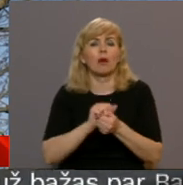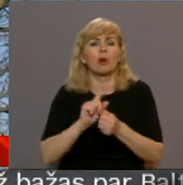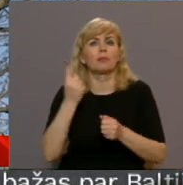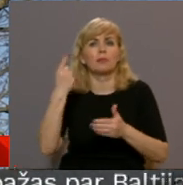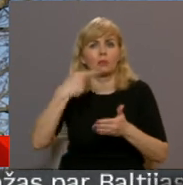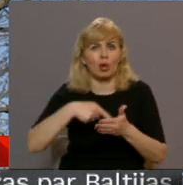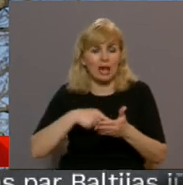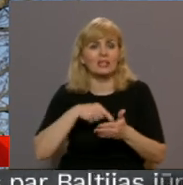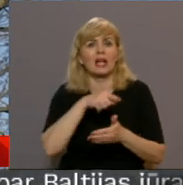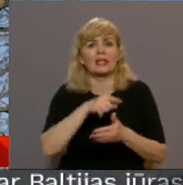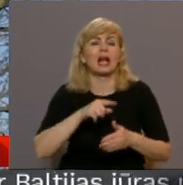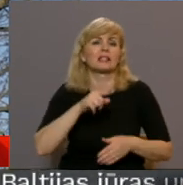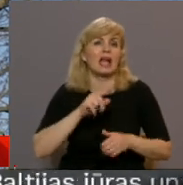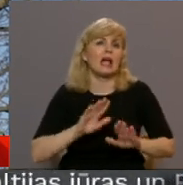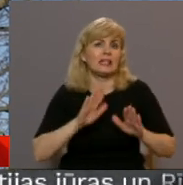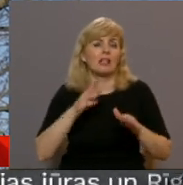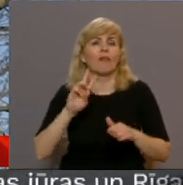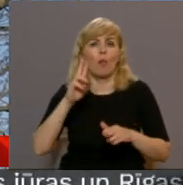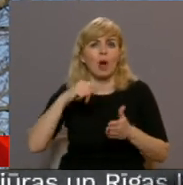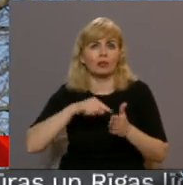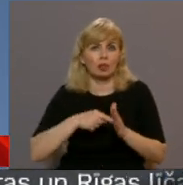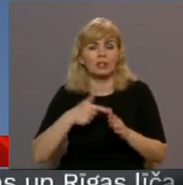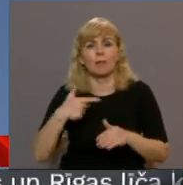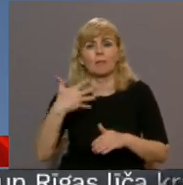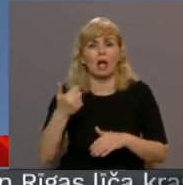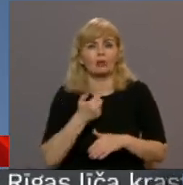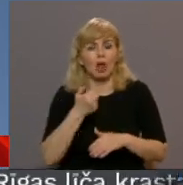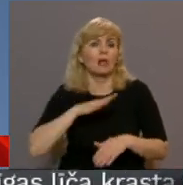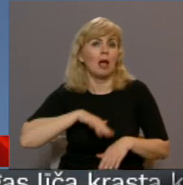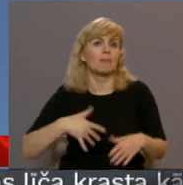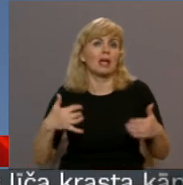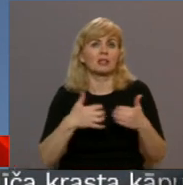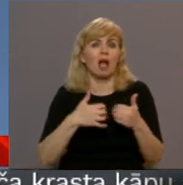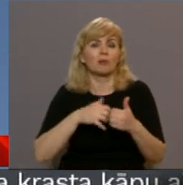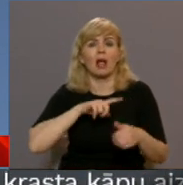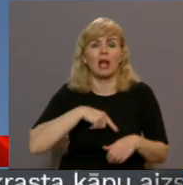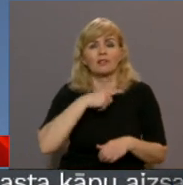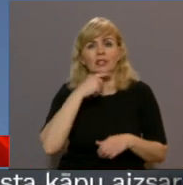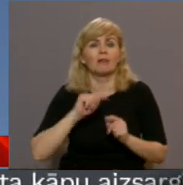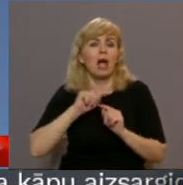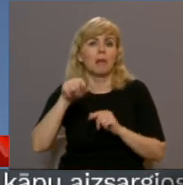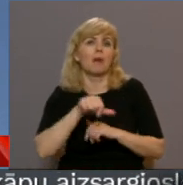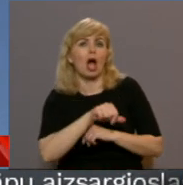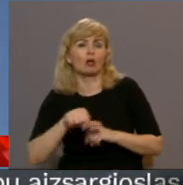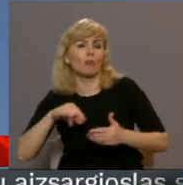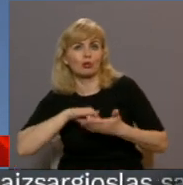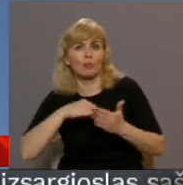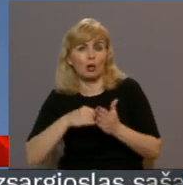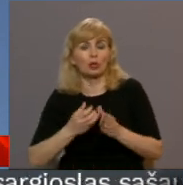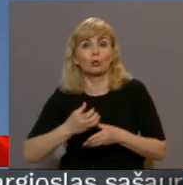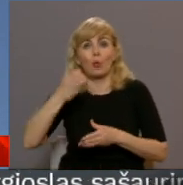izdevies tikai ar otro reizi. Apmēram 75 gadus pēc kārā Latvijas-Krievijas pārobežas projektā tūrns